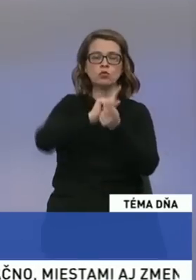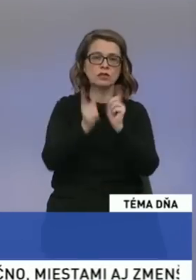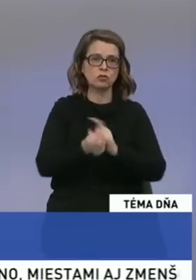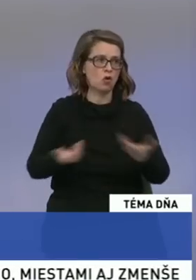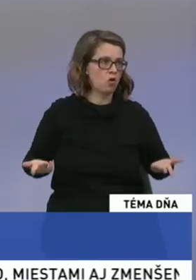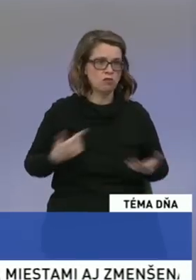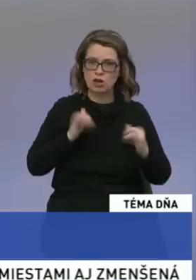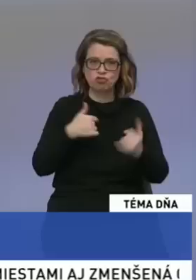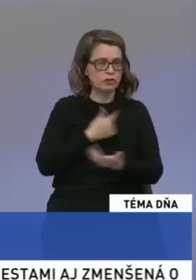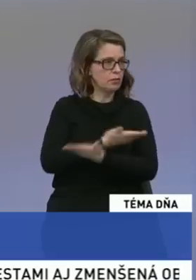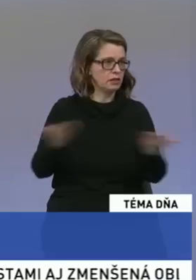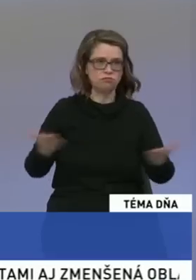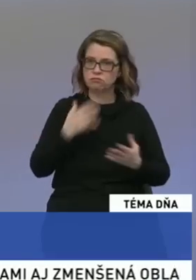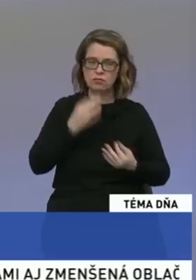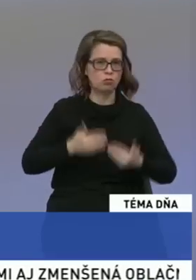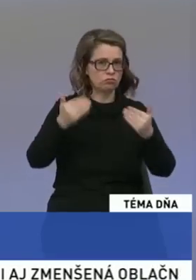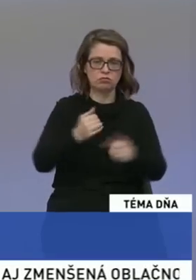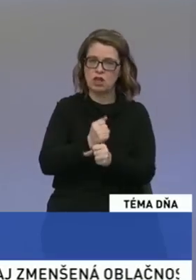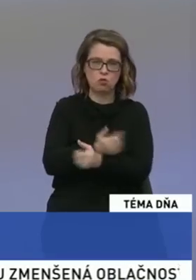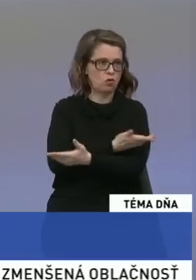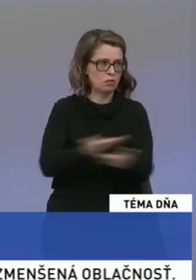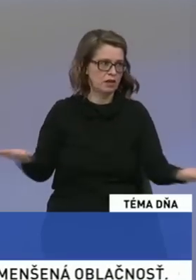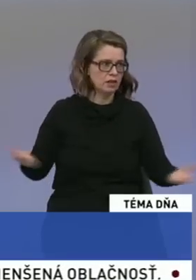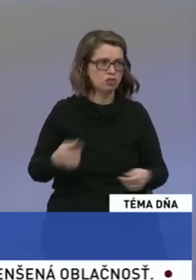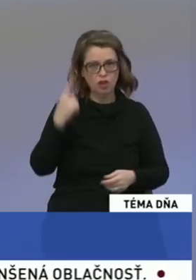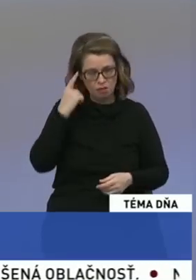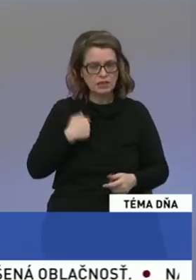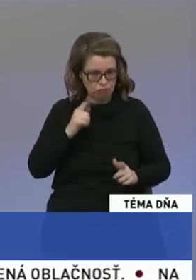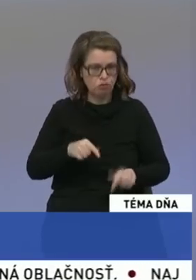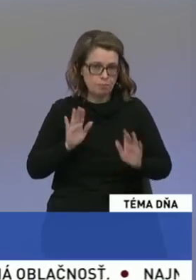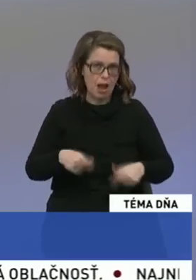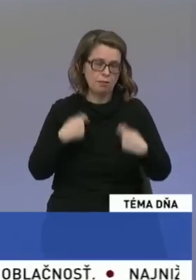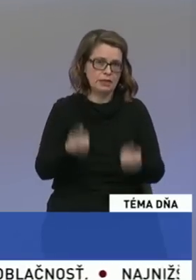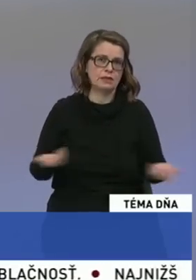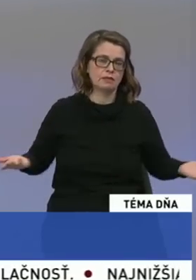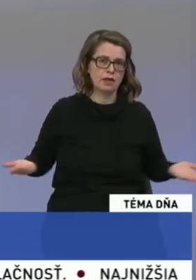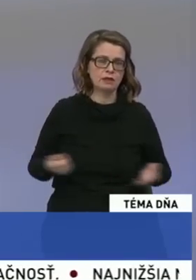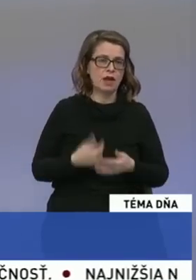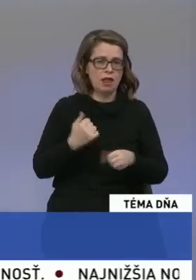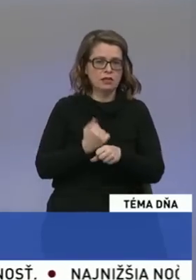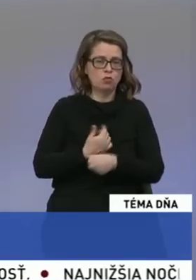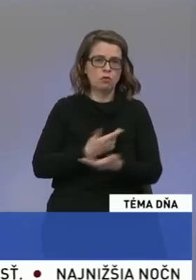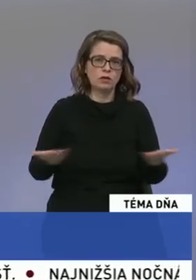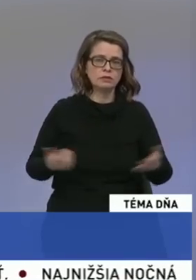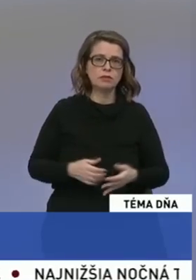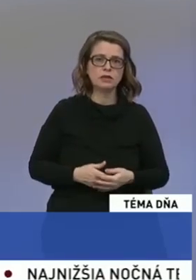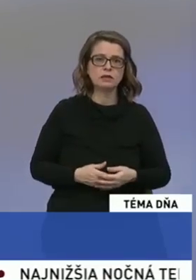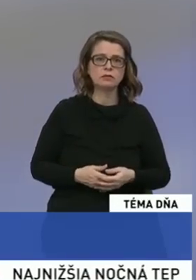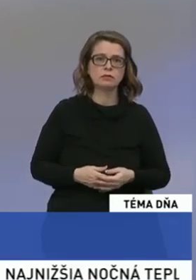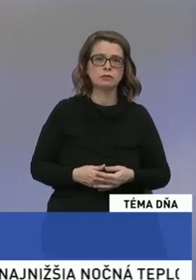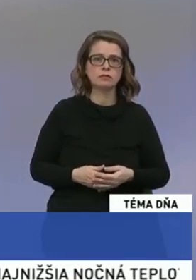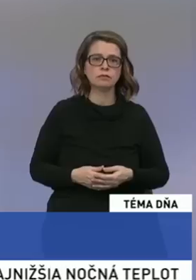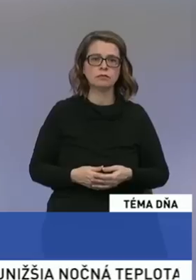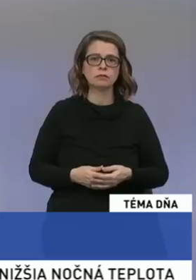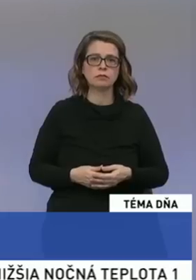v tomto prípade, to je baby, za ktoré znášame povedal by som desetky dnes my, ale ktoré kresťansko-demokratické hnutie ako také